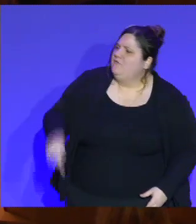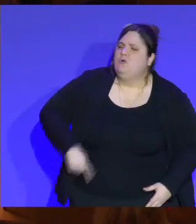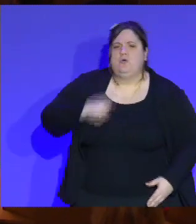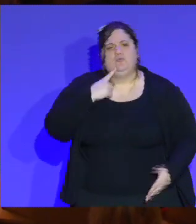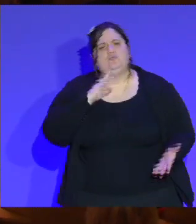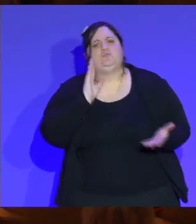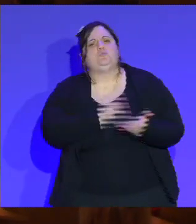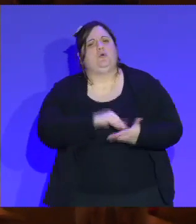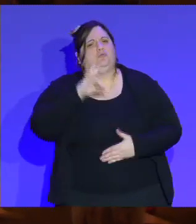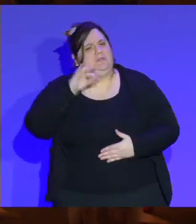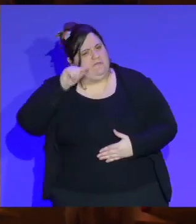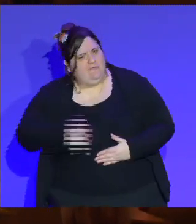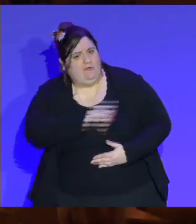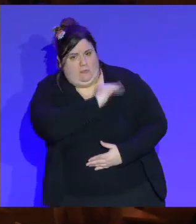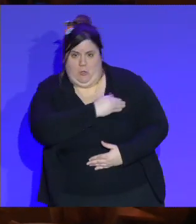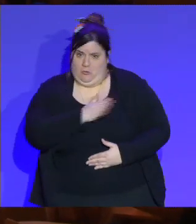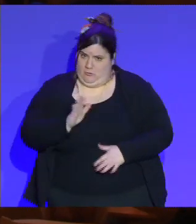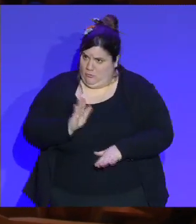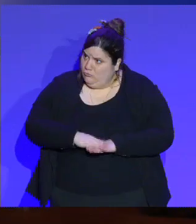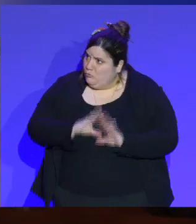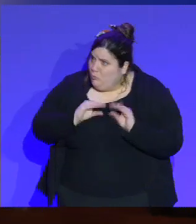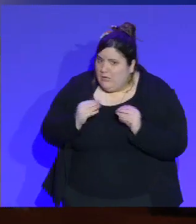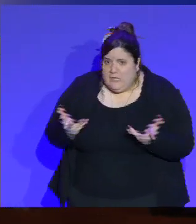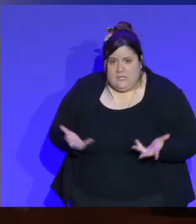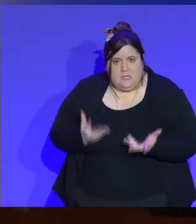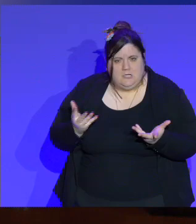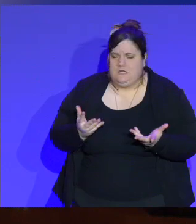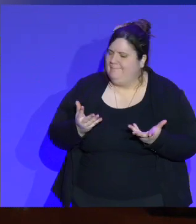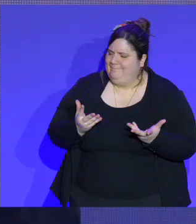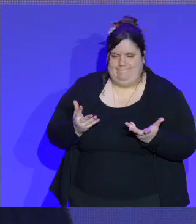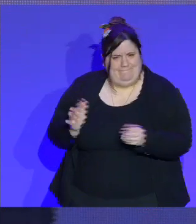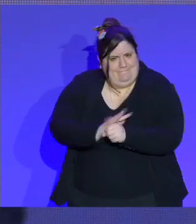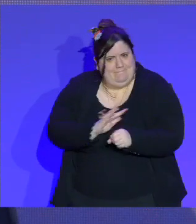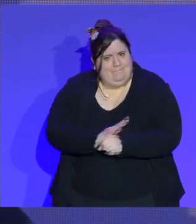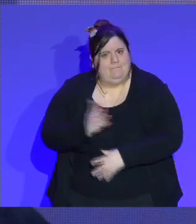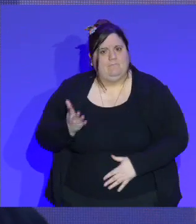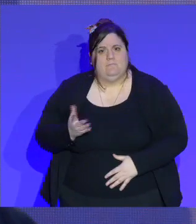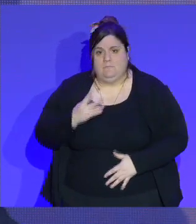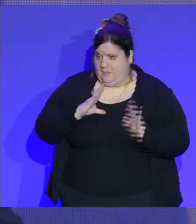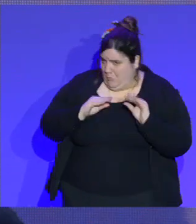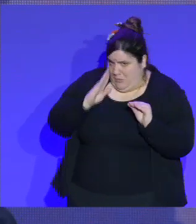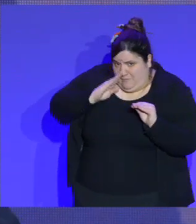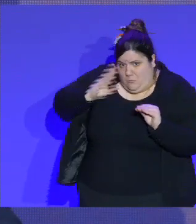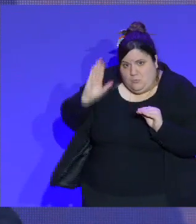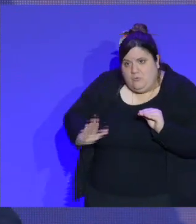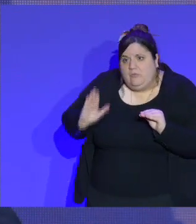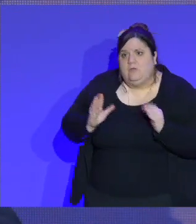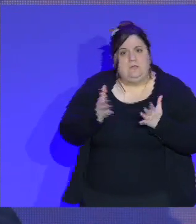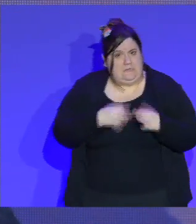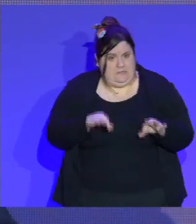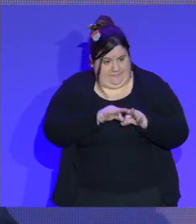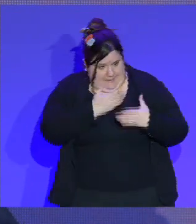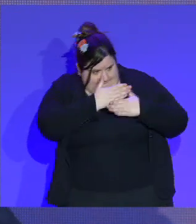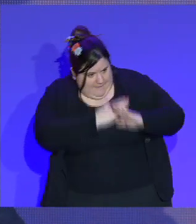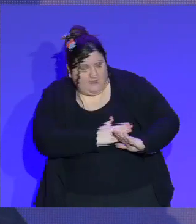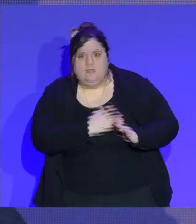créer les conditions financières de locaux d'activité pour faire en sorte que ça